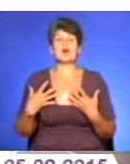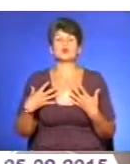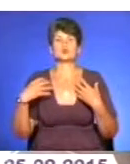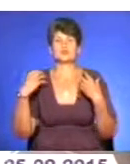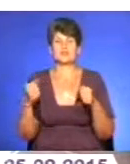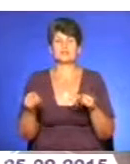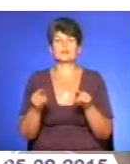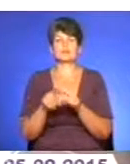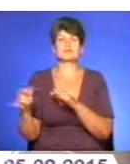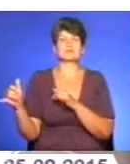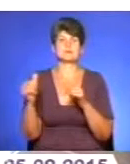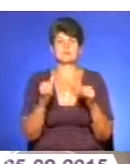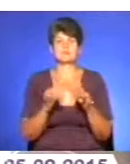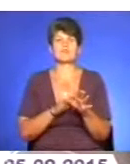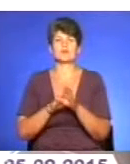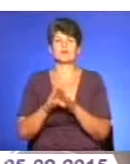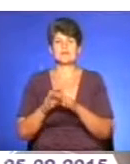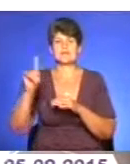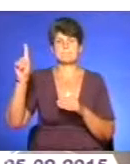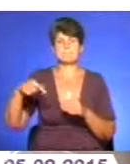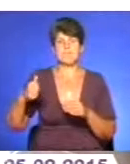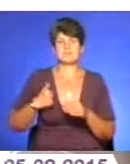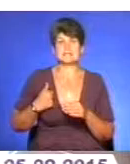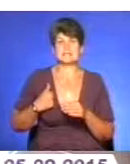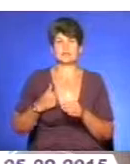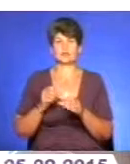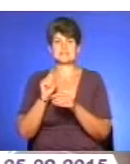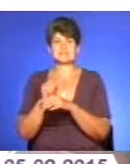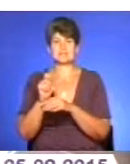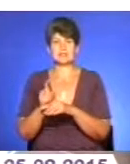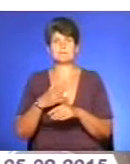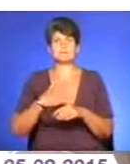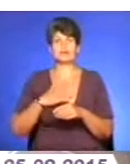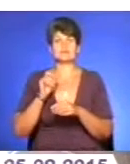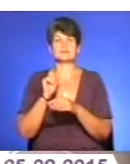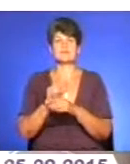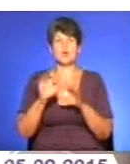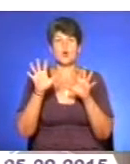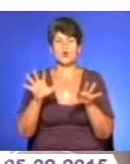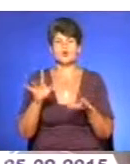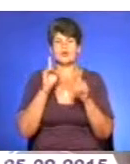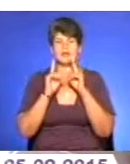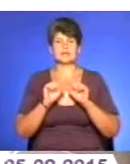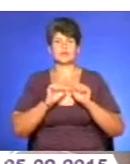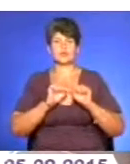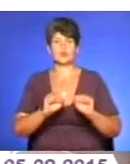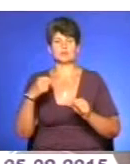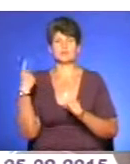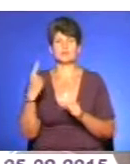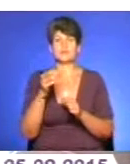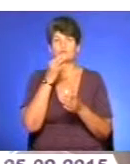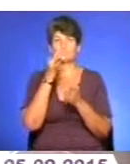забезпечувати і виконання мобілізаційного завдання. І моє завдання, як голови Ради оборони області, відповідати за